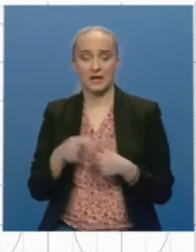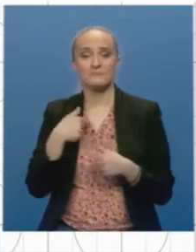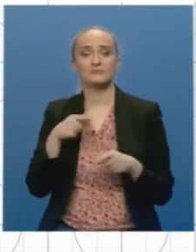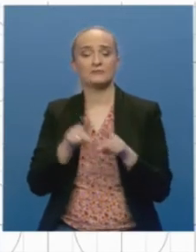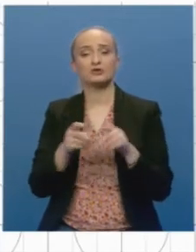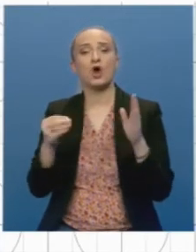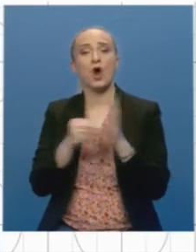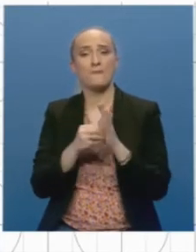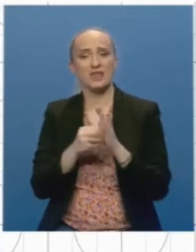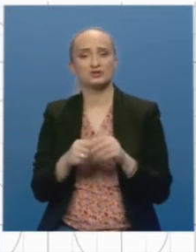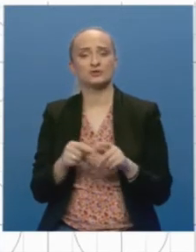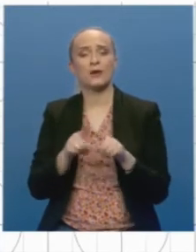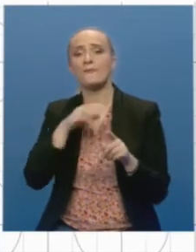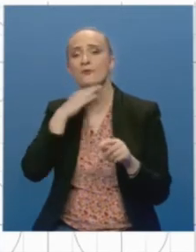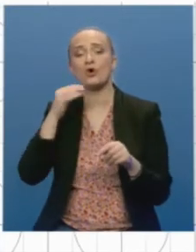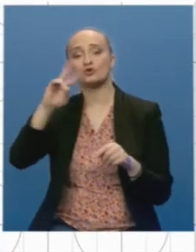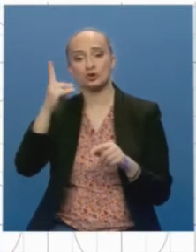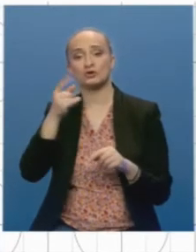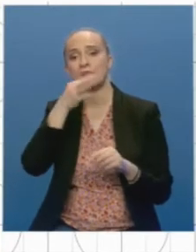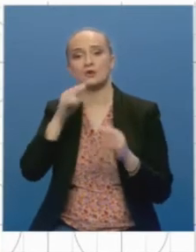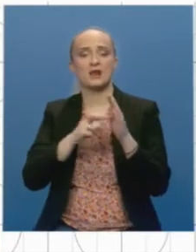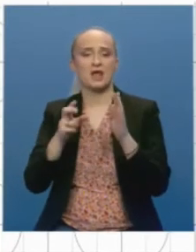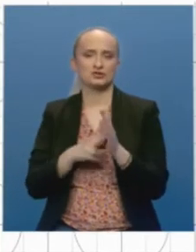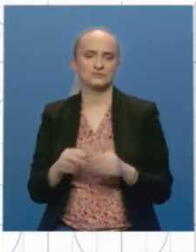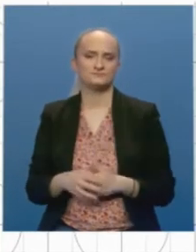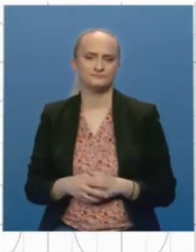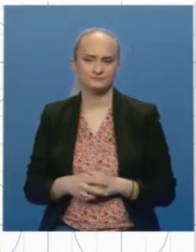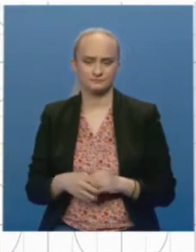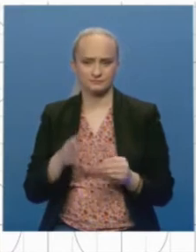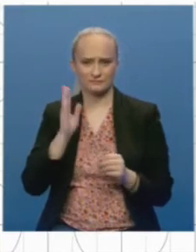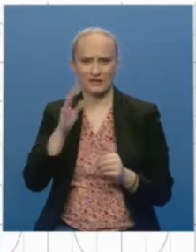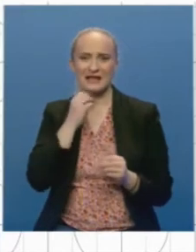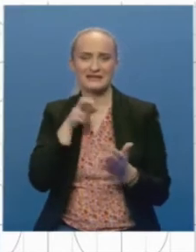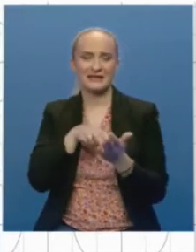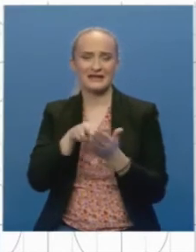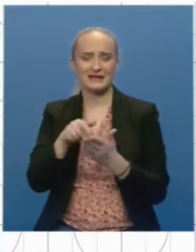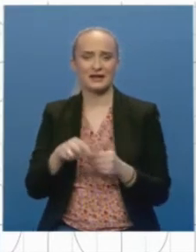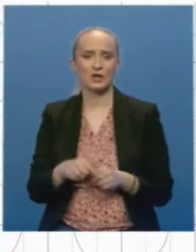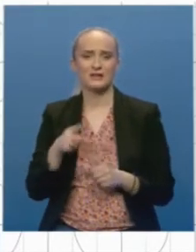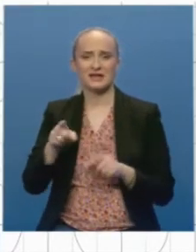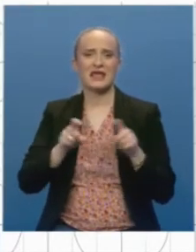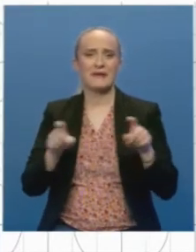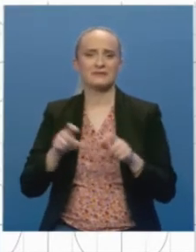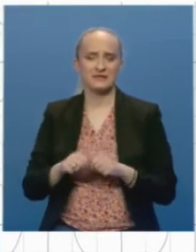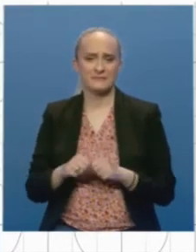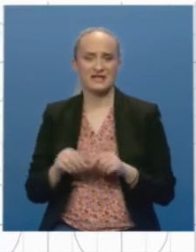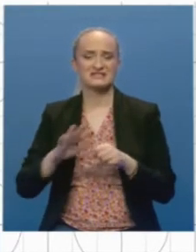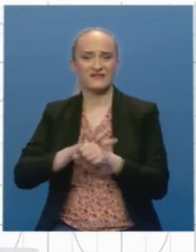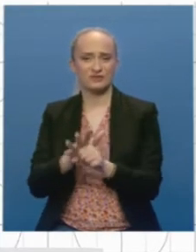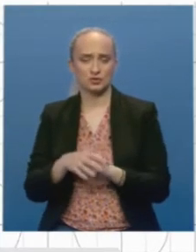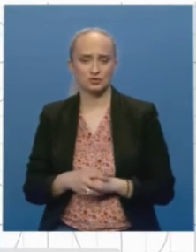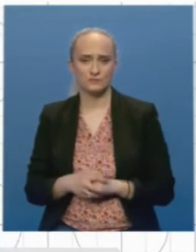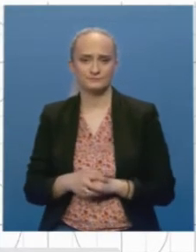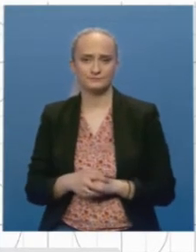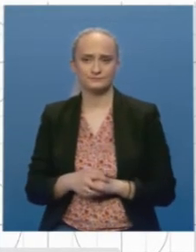obilježit ćemo ga na mnogo drugačiji i bolji način. U procesu od kada je već krenula ta epidemija sa virusom,